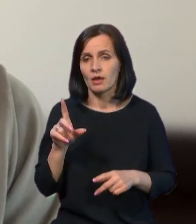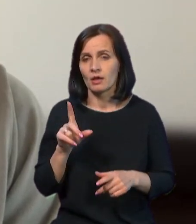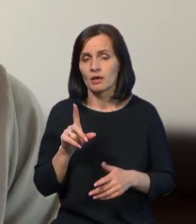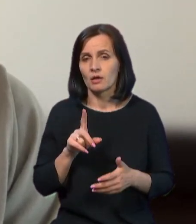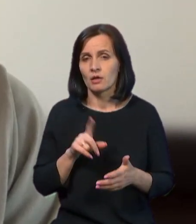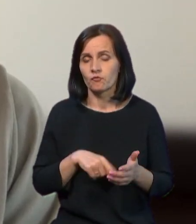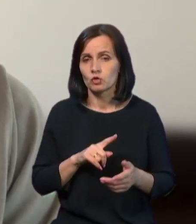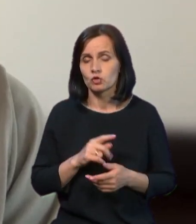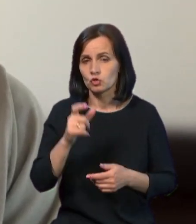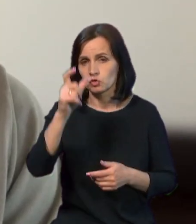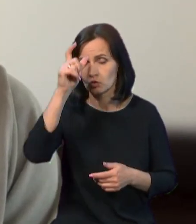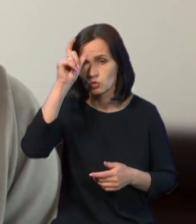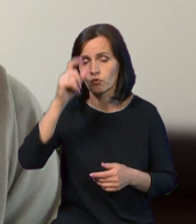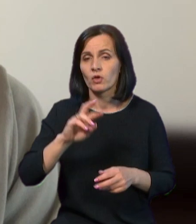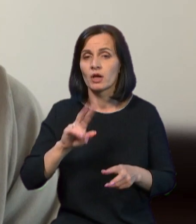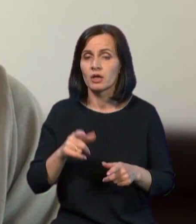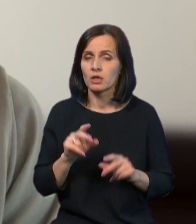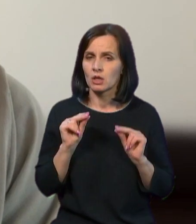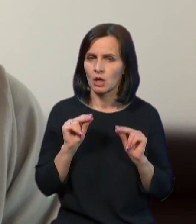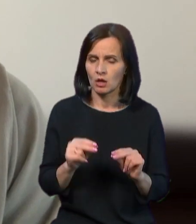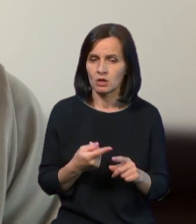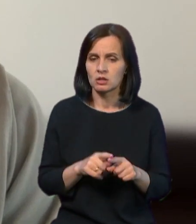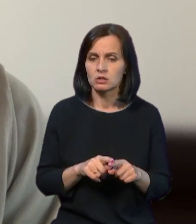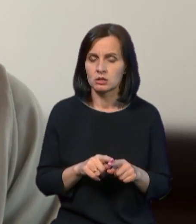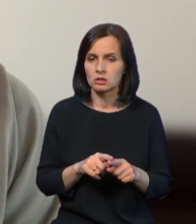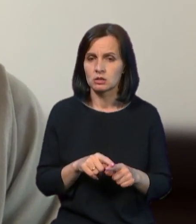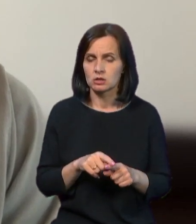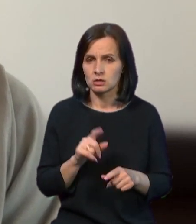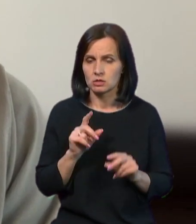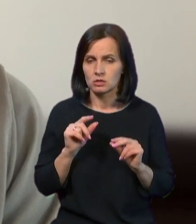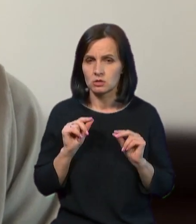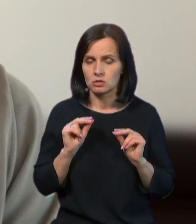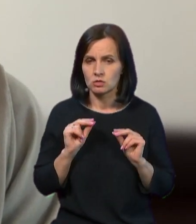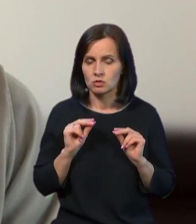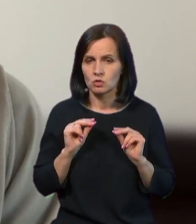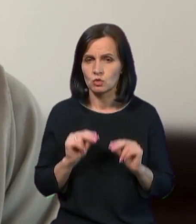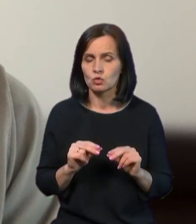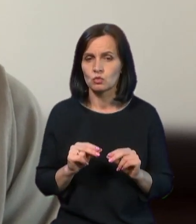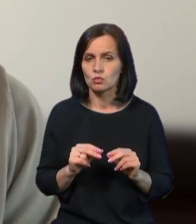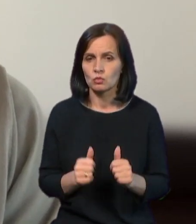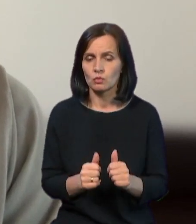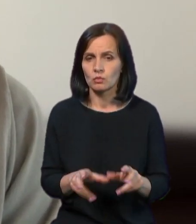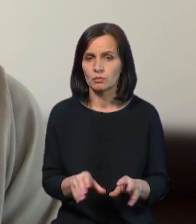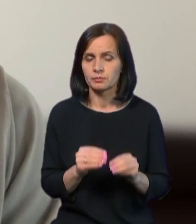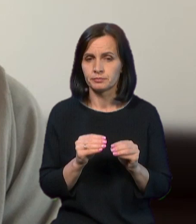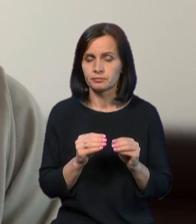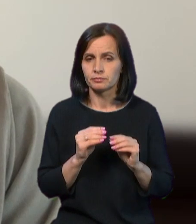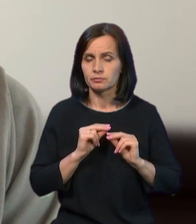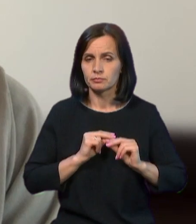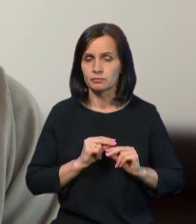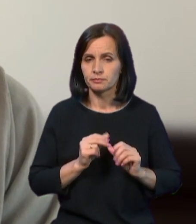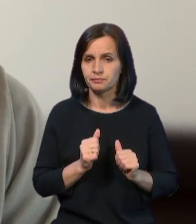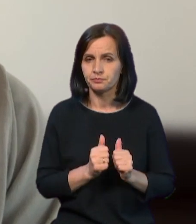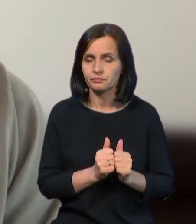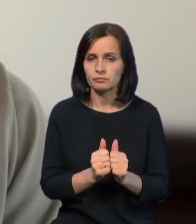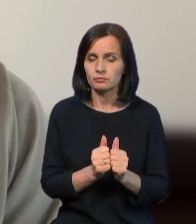це дуже надійний партнер, і Туреччина з ООН буде намагатись вирішити це